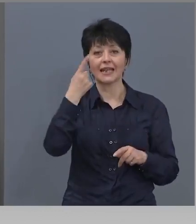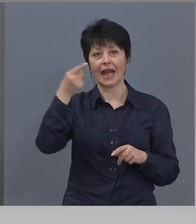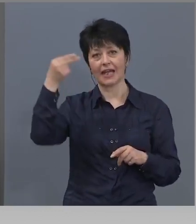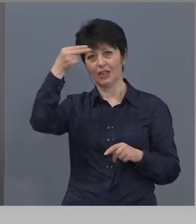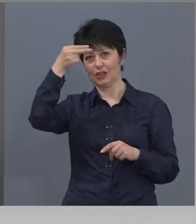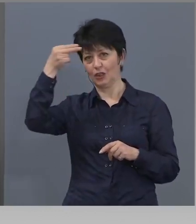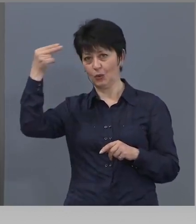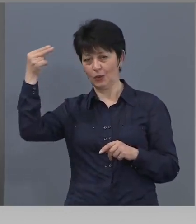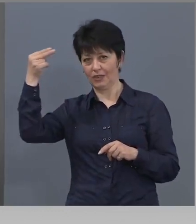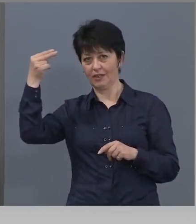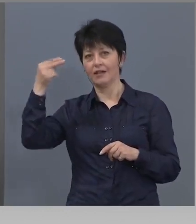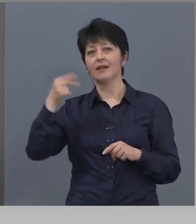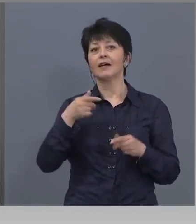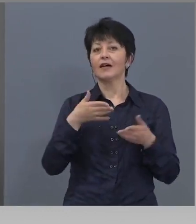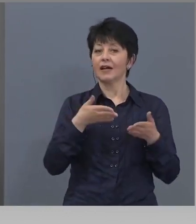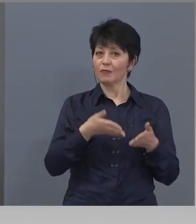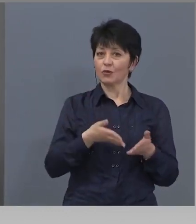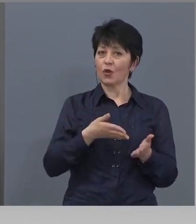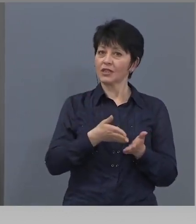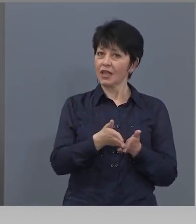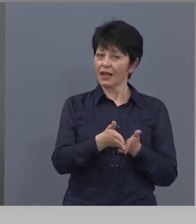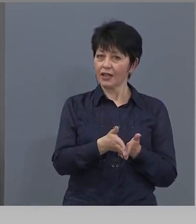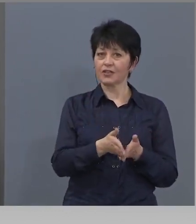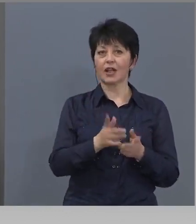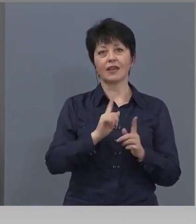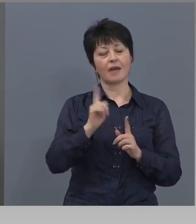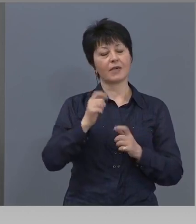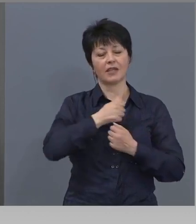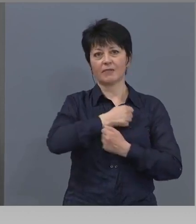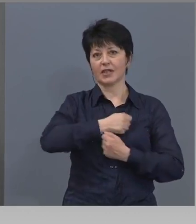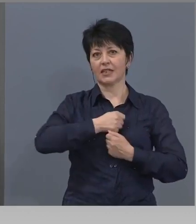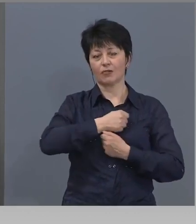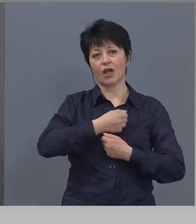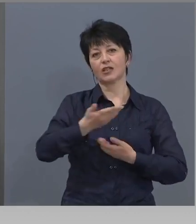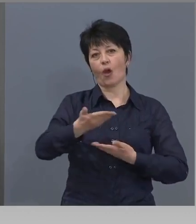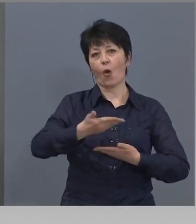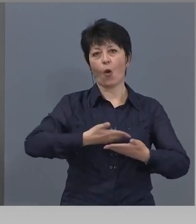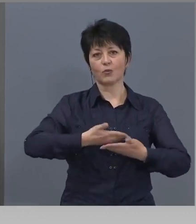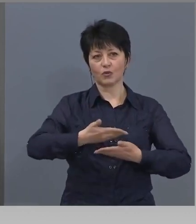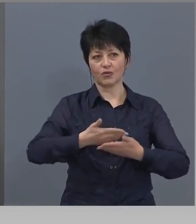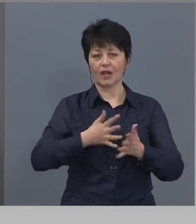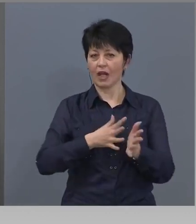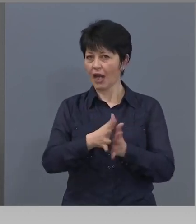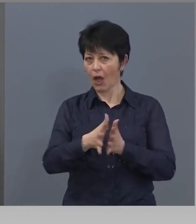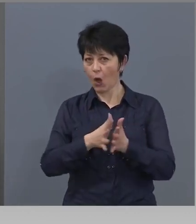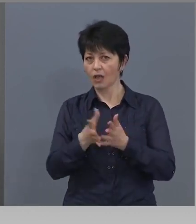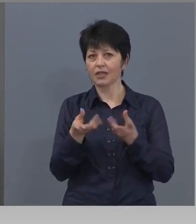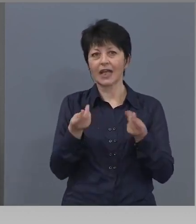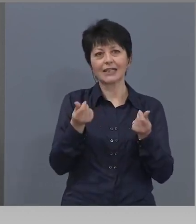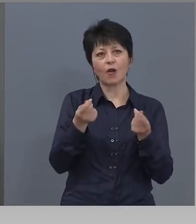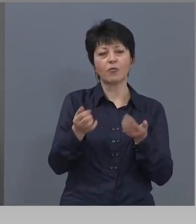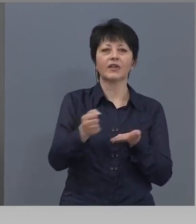няма да има никакво затруднение за обслужване на хората и за купуване на лекарства. А що